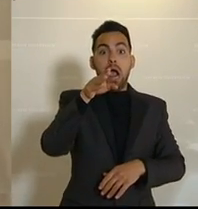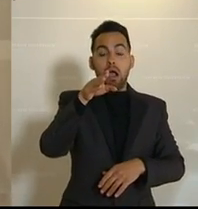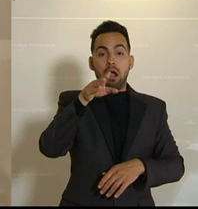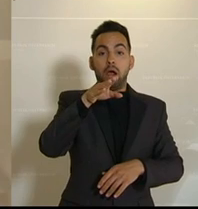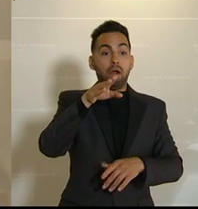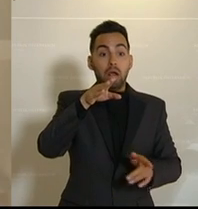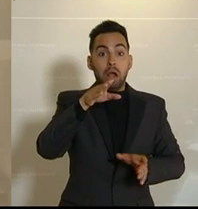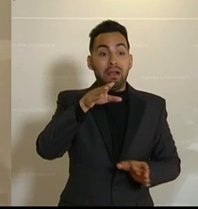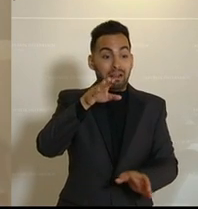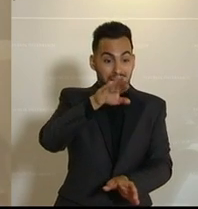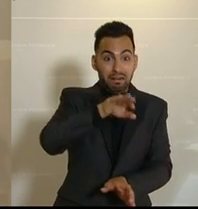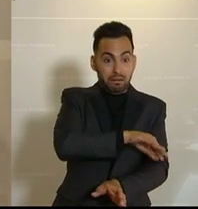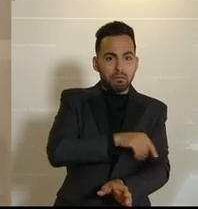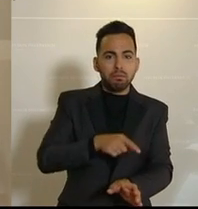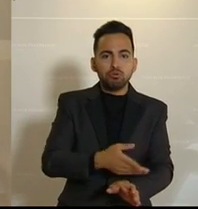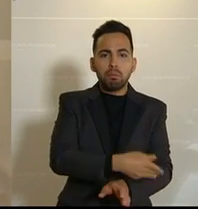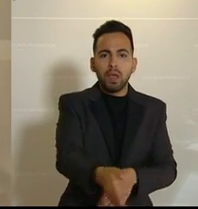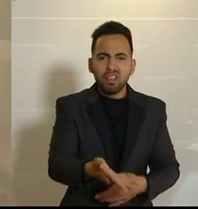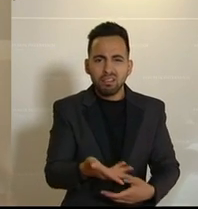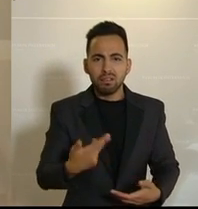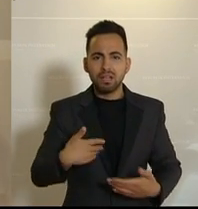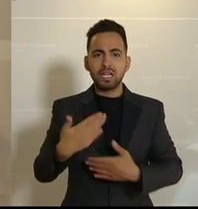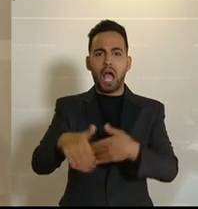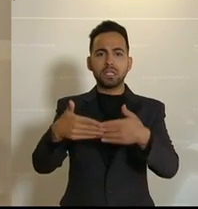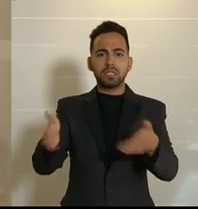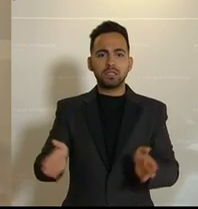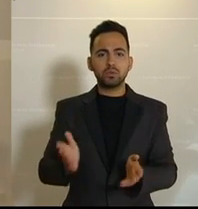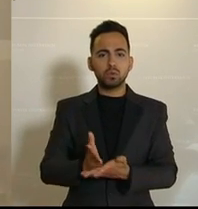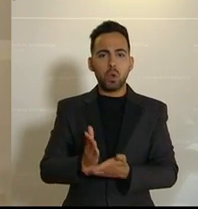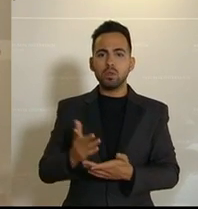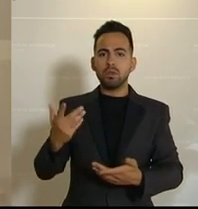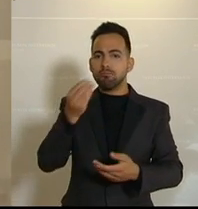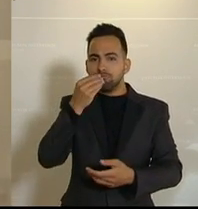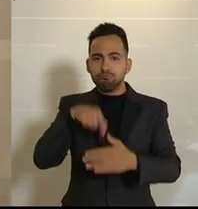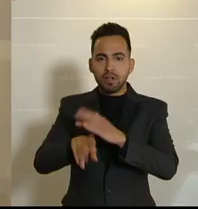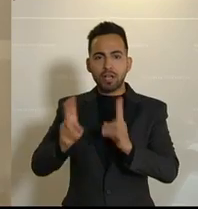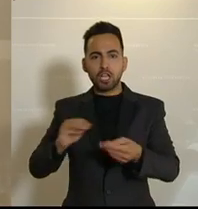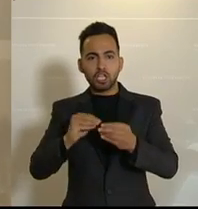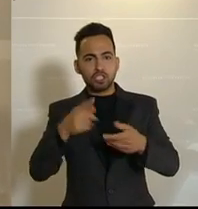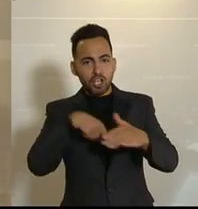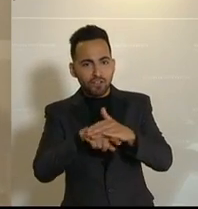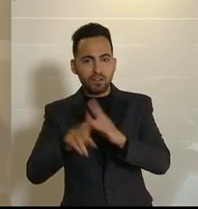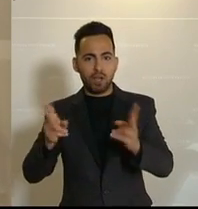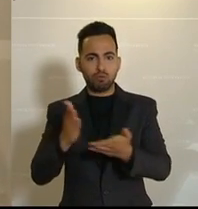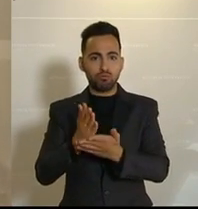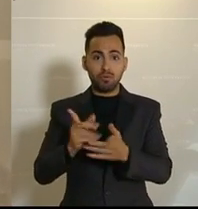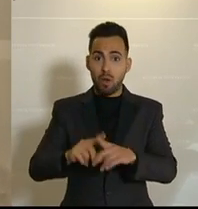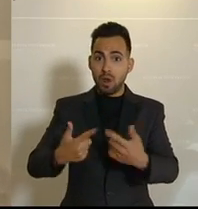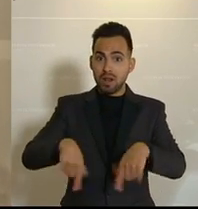längst überschritten. Da haben die Gasthäuser offen gehabt, die Geschäfte schon wieder aufgesperrt. Selbst einige